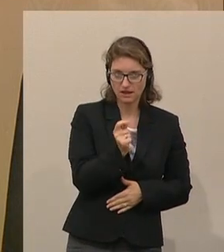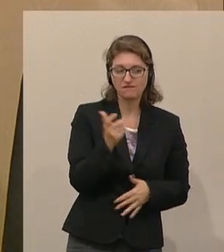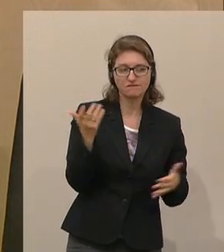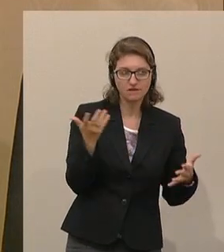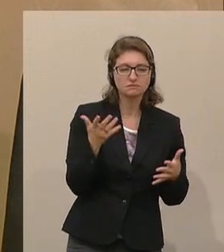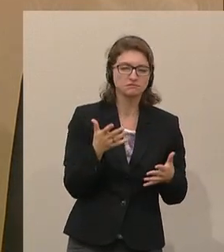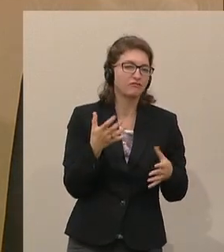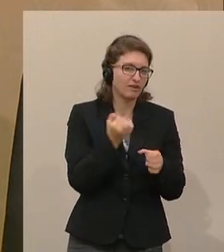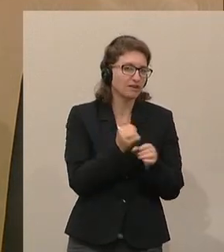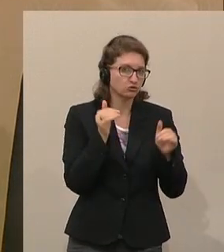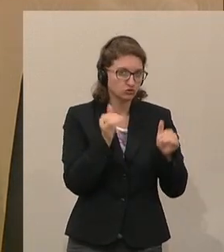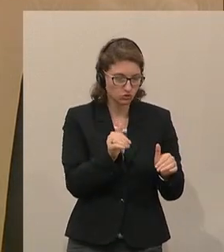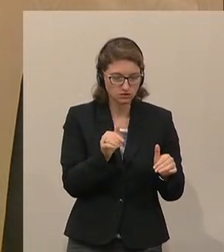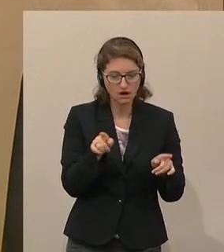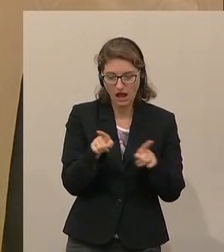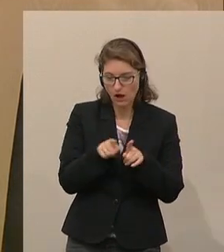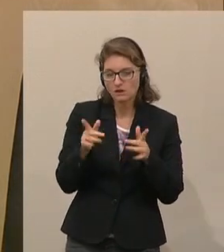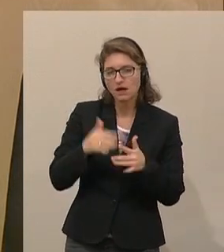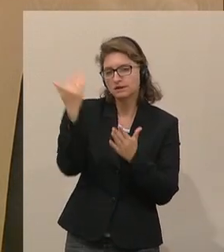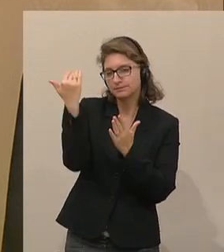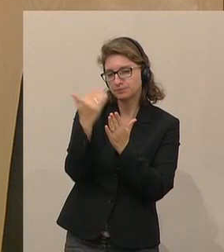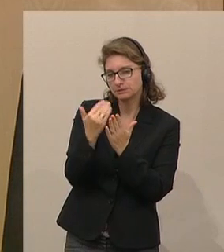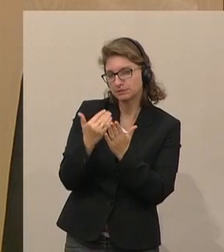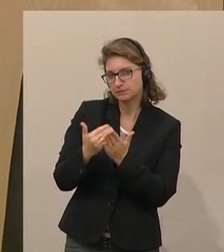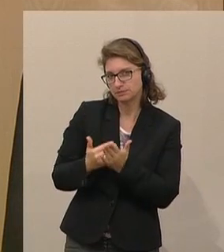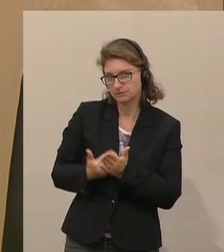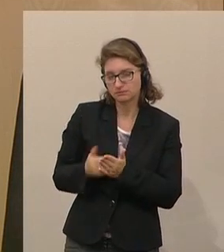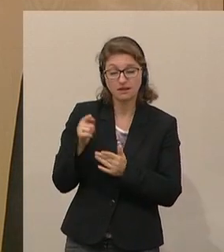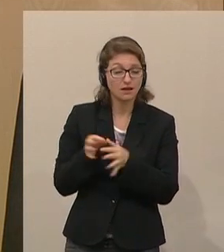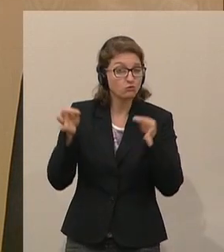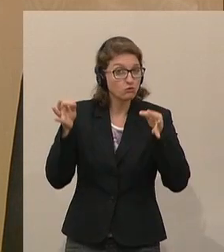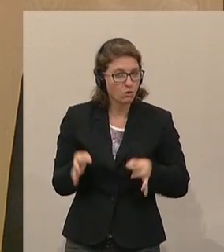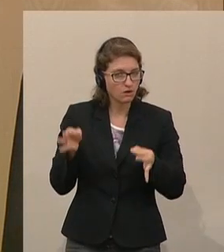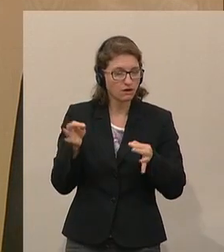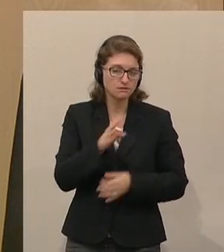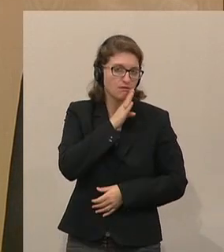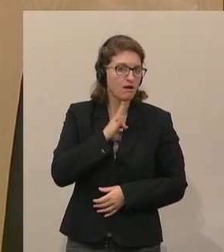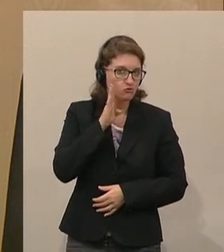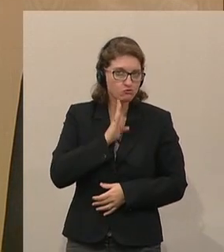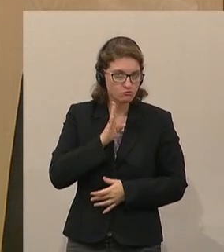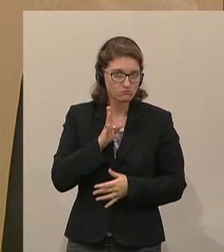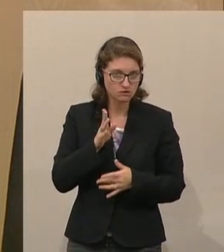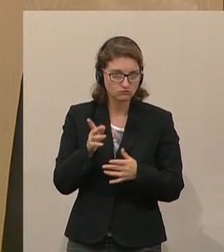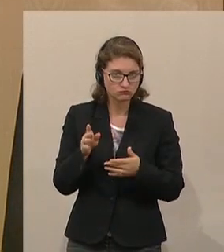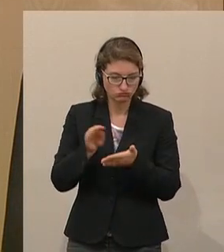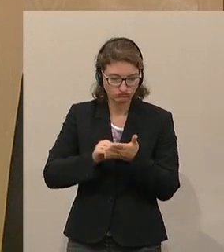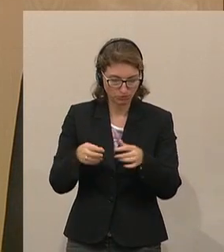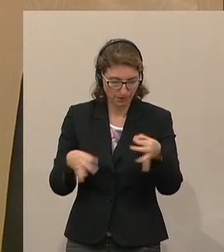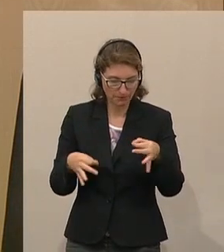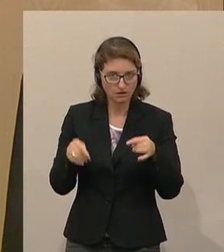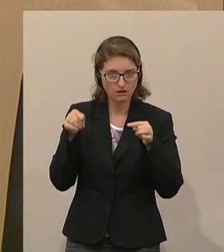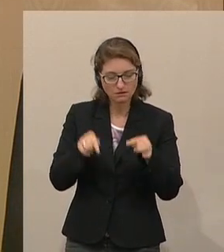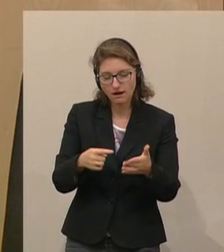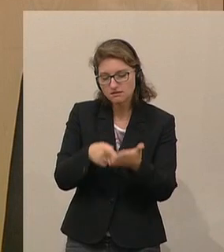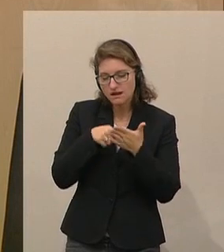Verfassungsschutz, auch Auflistungen beinhaltet. Wo ganz konkret in einem anonymen Papier darauf hingewiesen